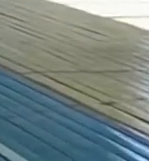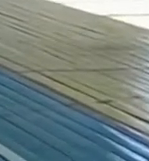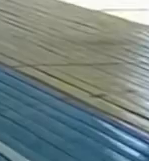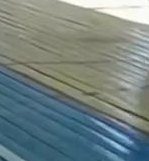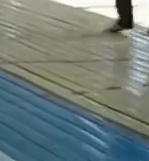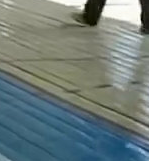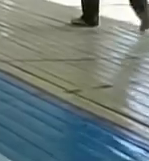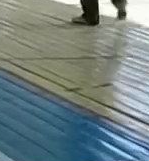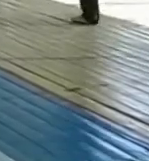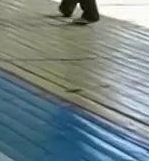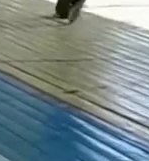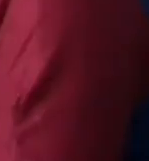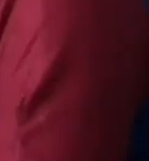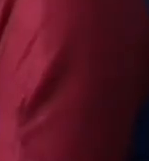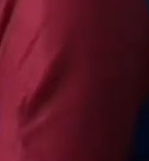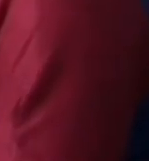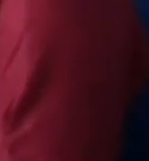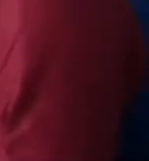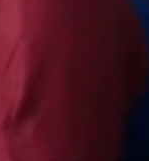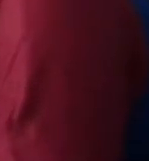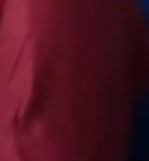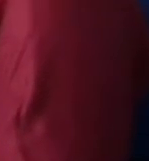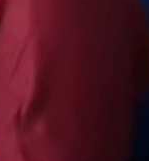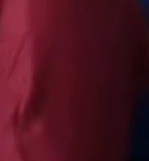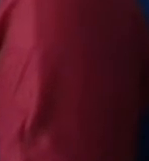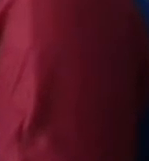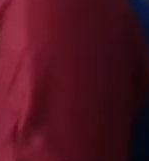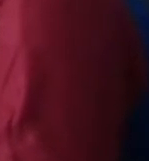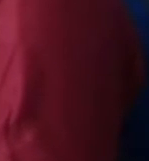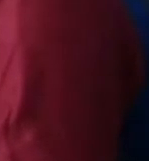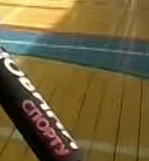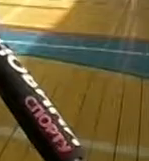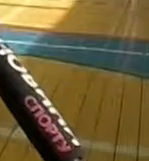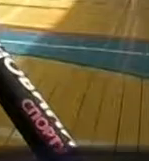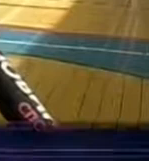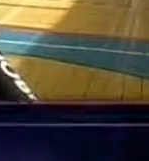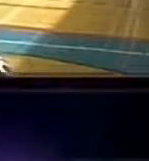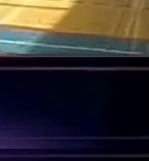Їх учасниками стали п'ять команд. Турнір вперше вирішили провести у два етапи.